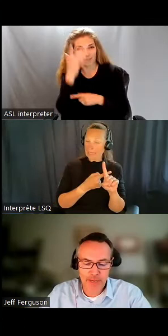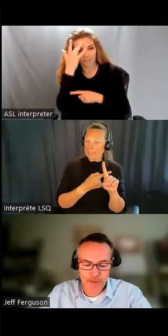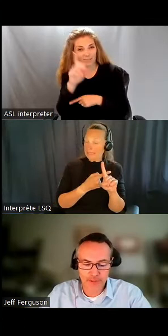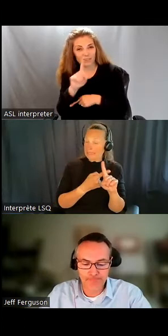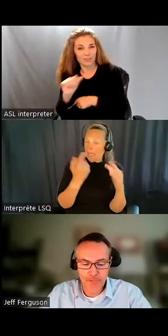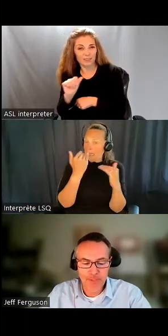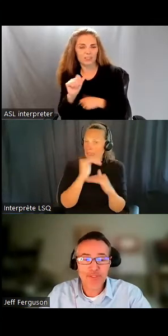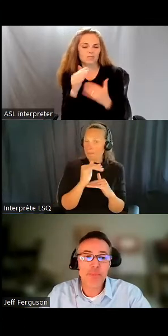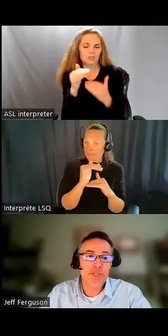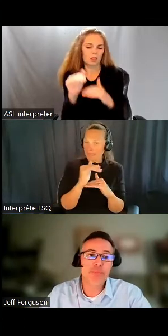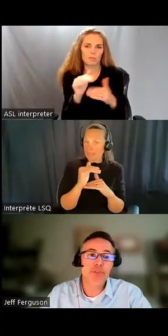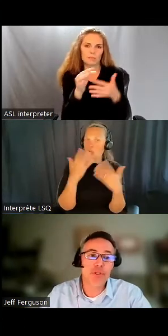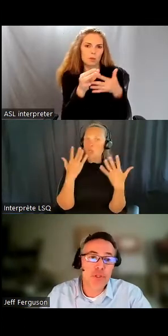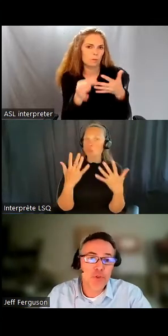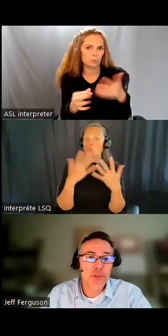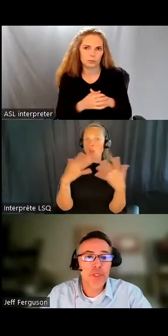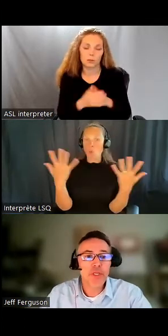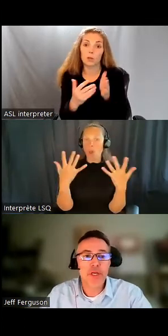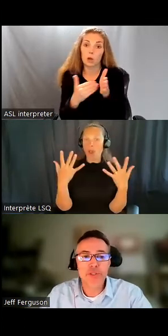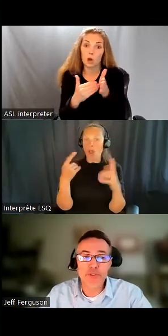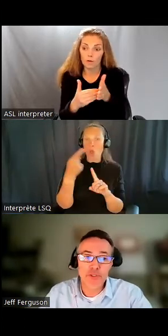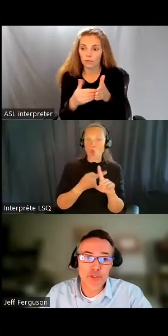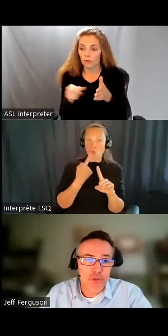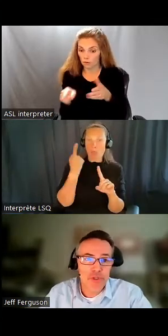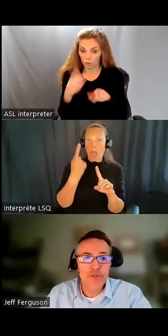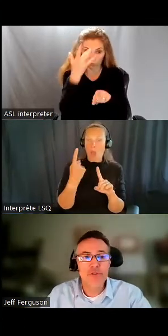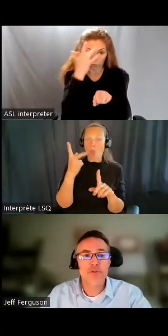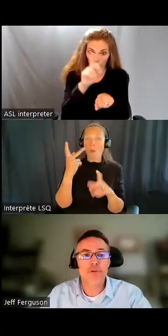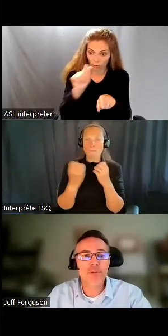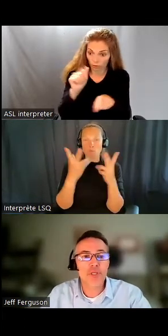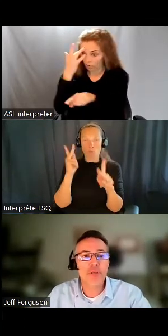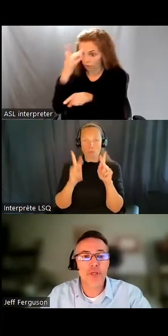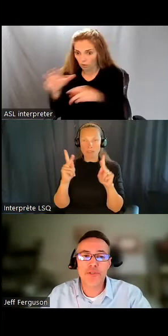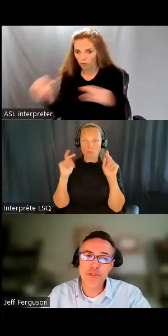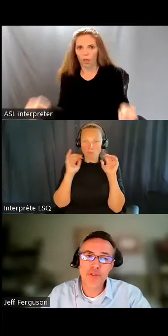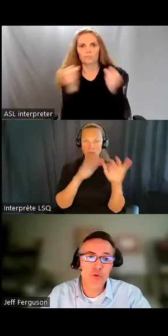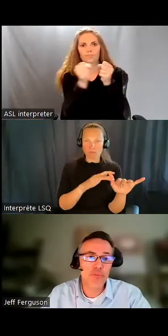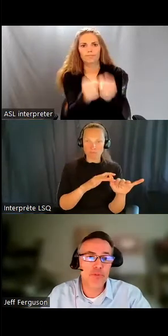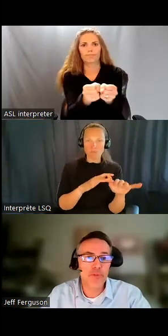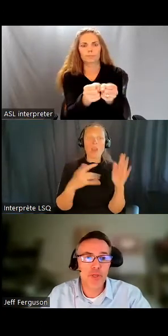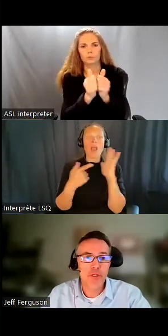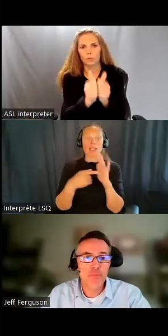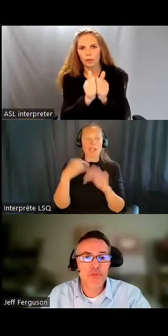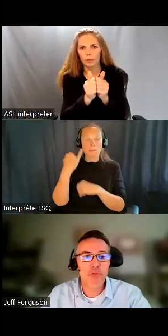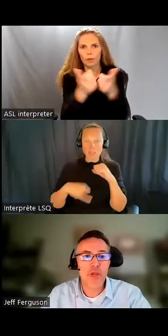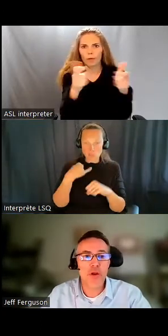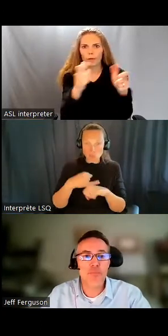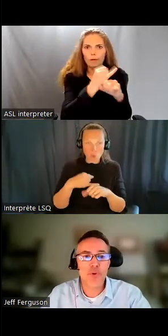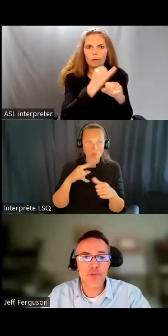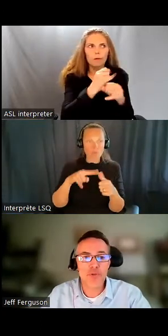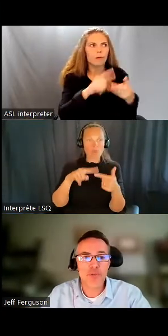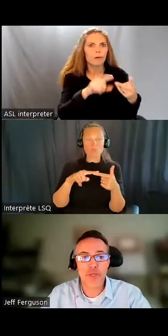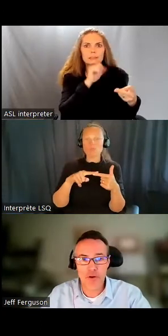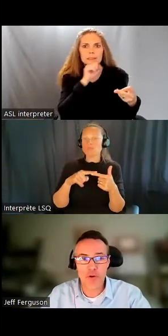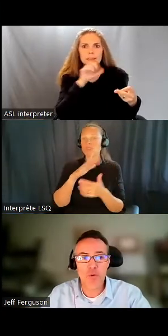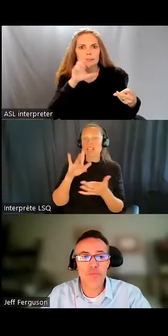Ces personnes sont souvent placées ensemble dans le même logement. Par exemple, les grandes institutions, les centres de soins